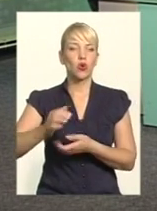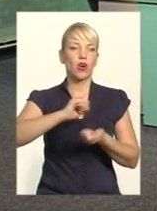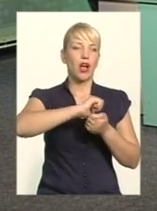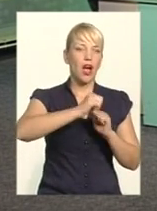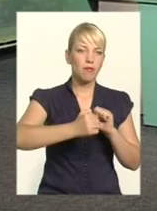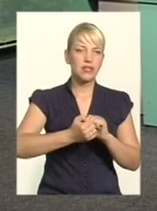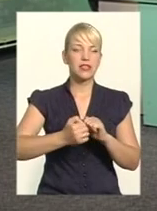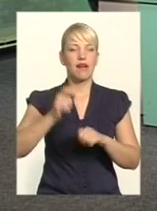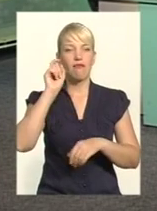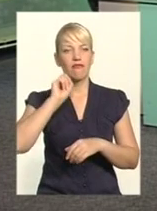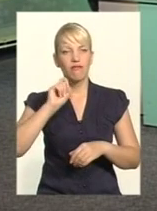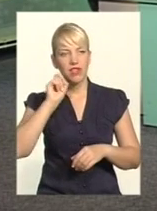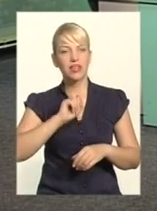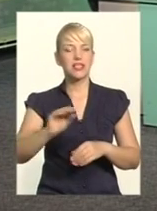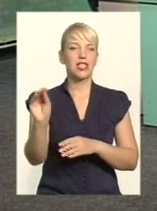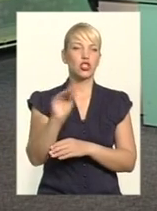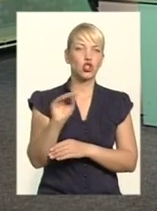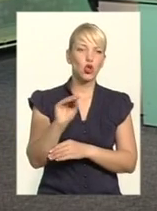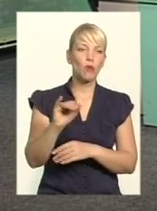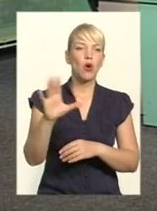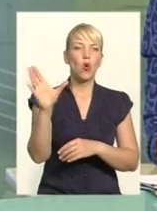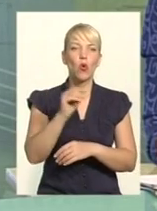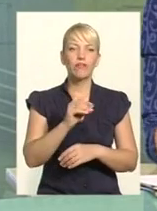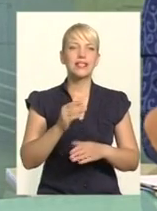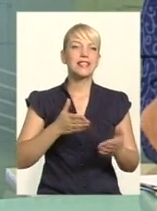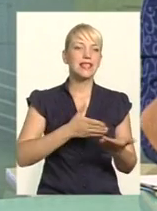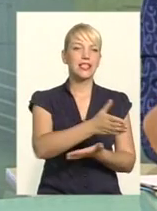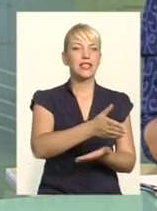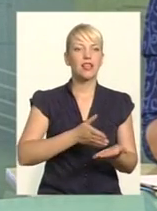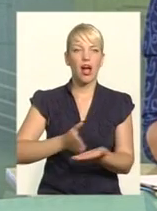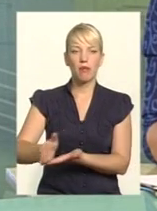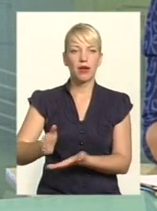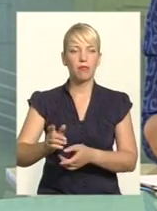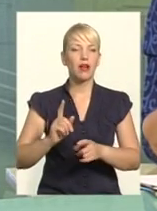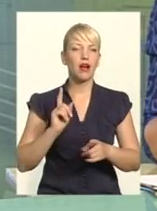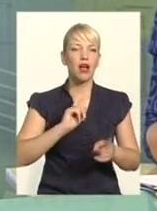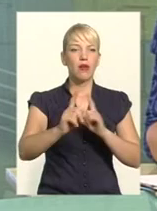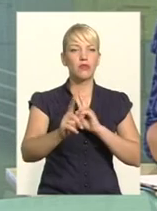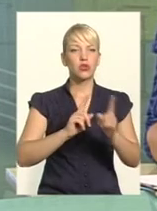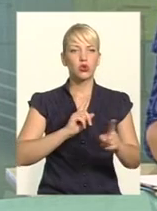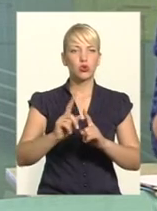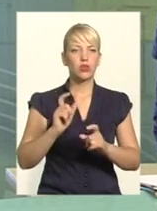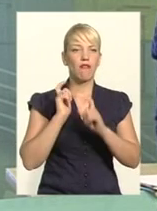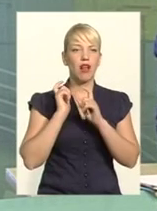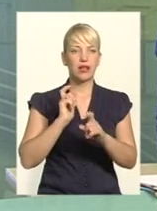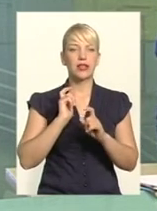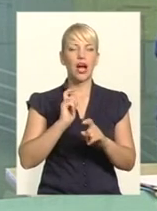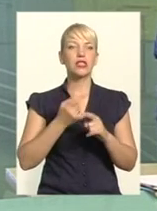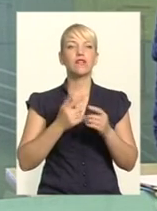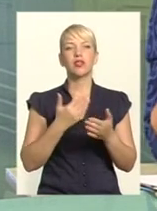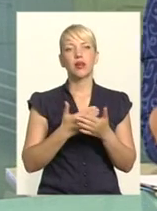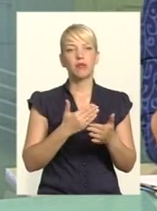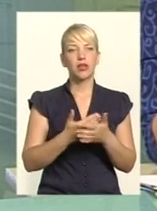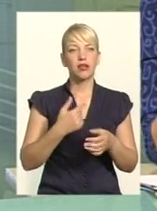напрямках у нас курсують постійно вантажівки. На напрямку Старо